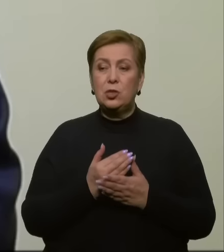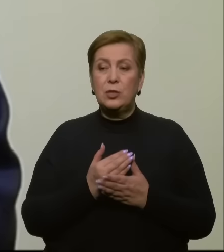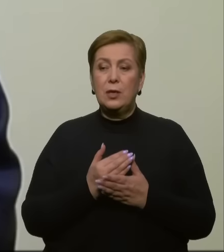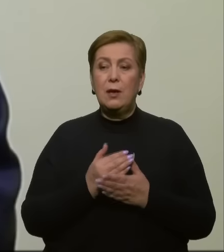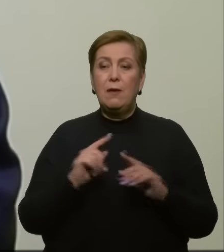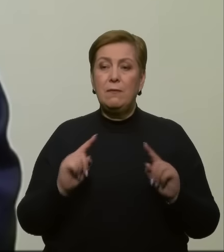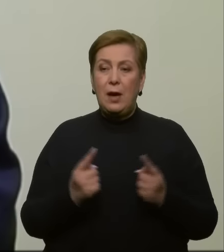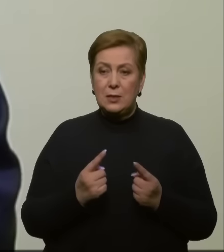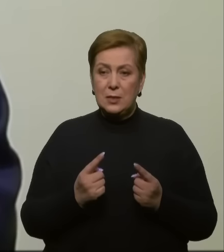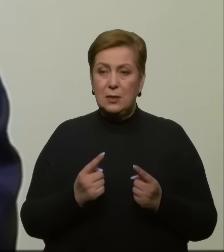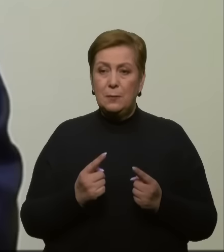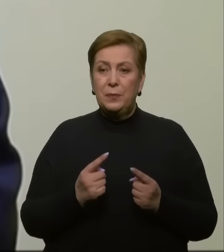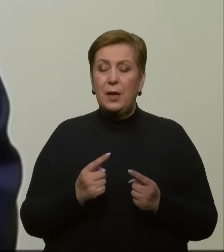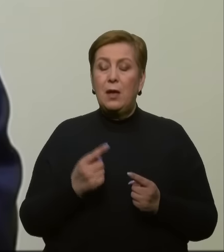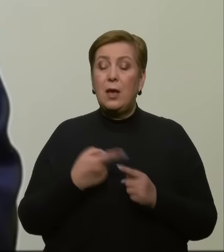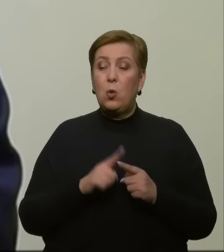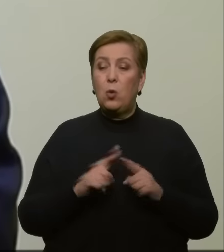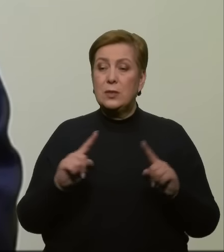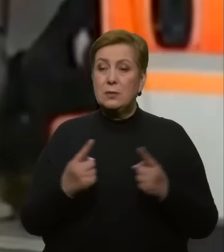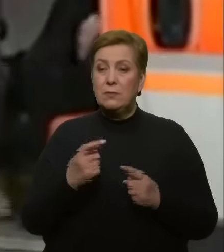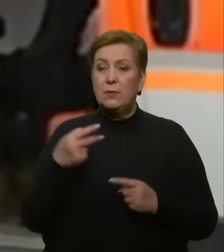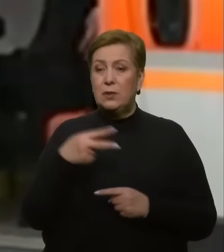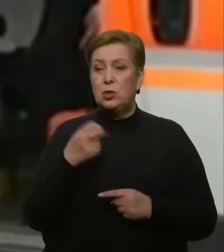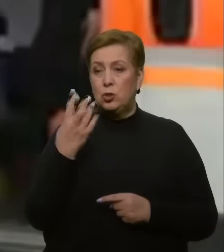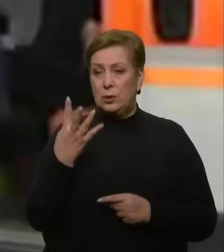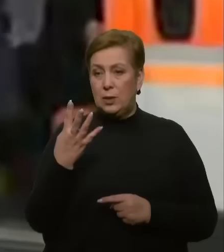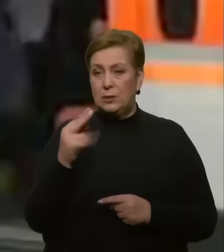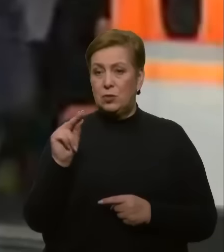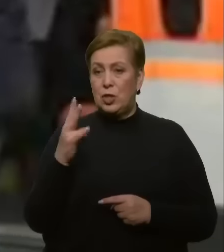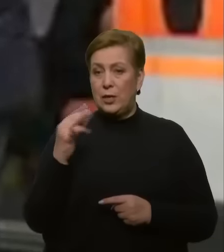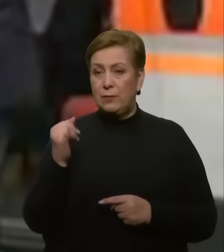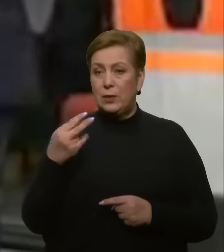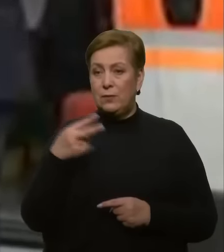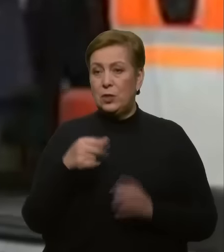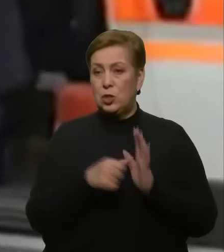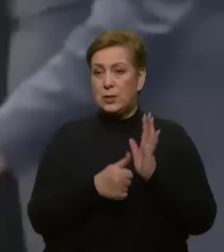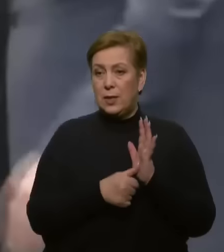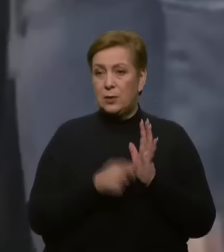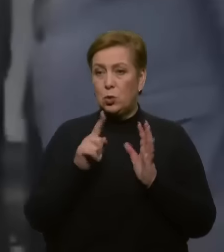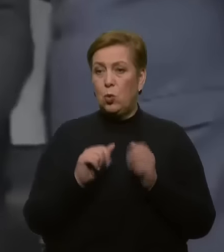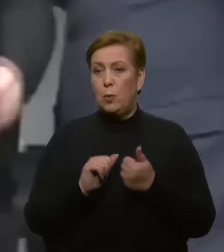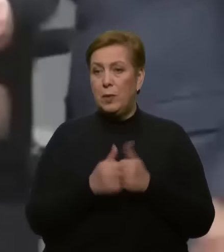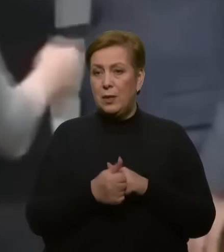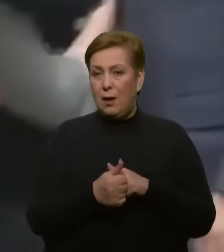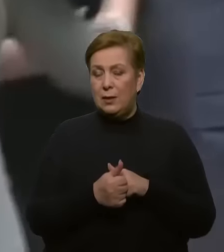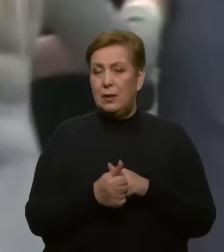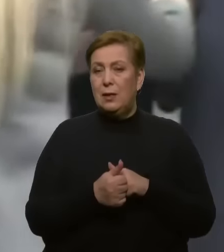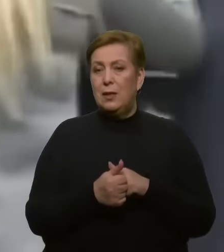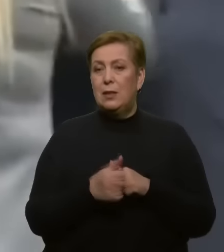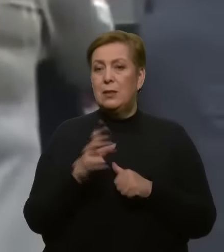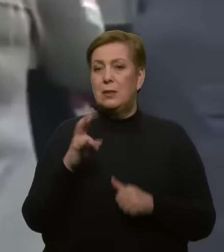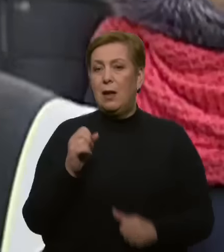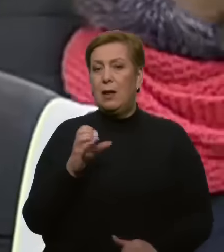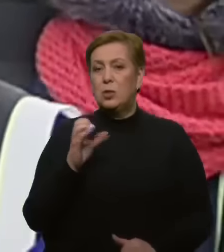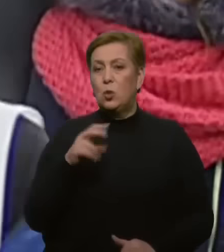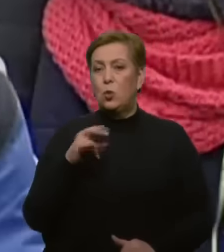2014-му та незаконно звинуватили у тероризмі. У червні 2016-го Росія обміняла його та незаконно ув'язненого Юрія